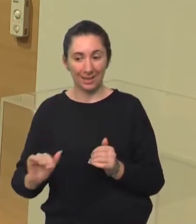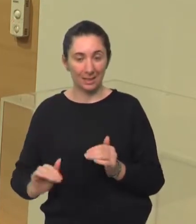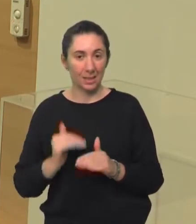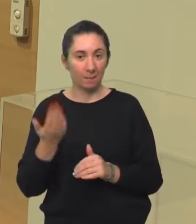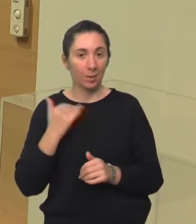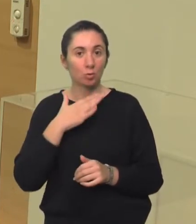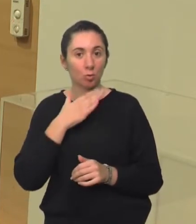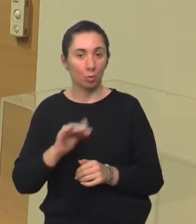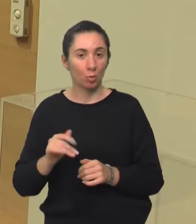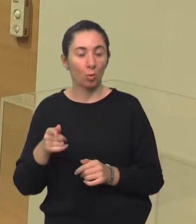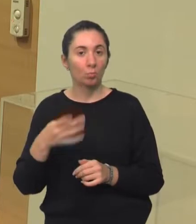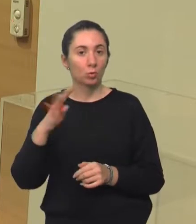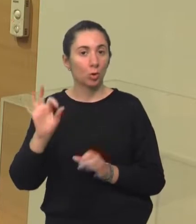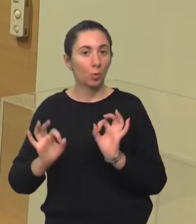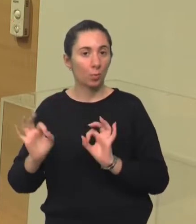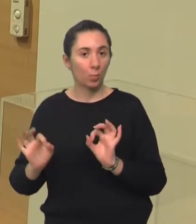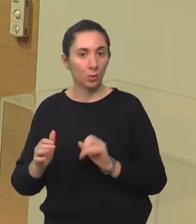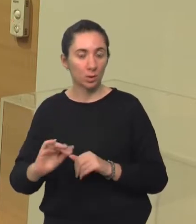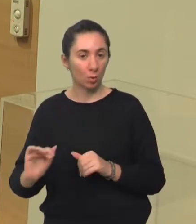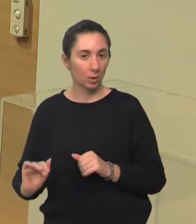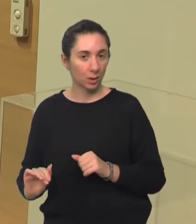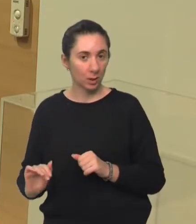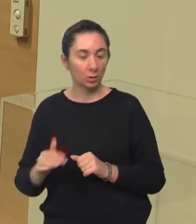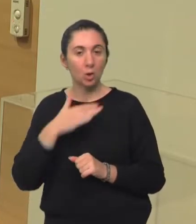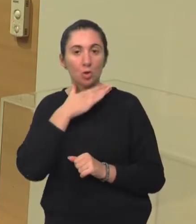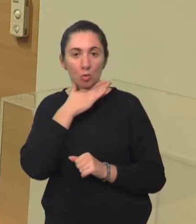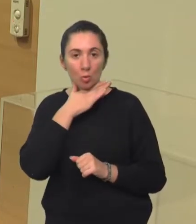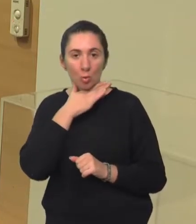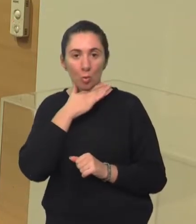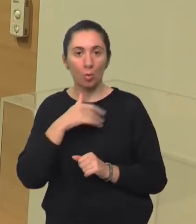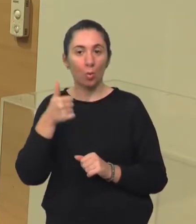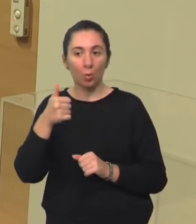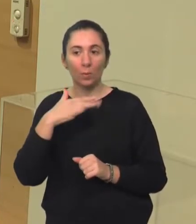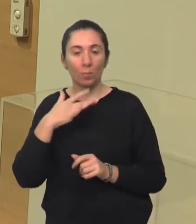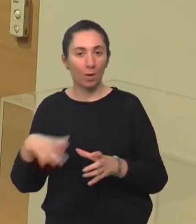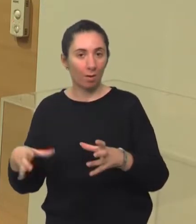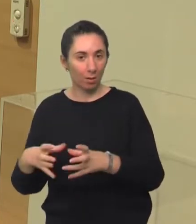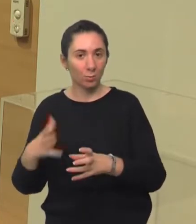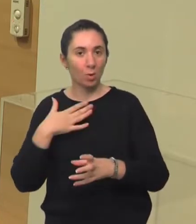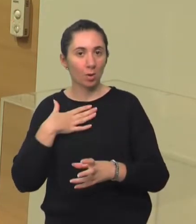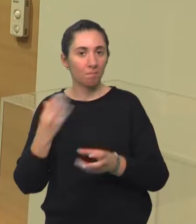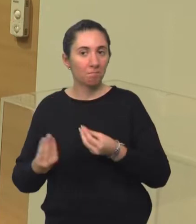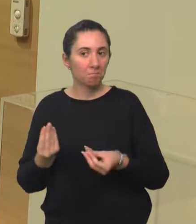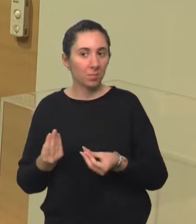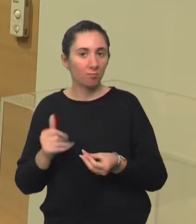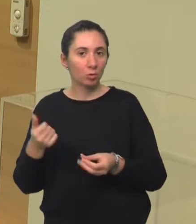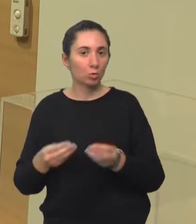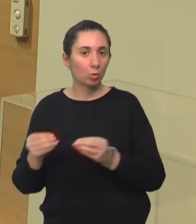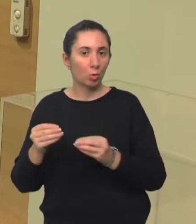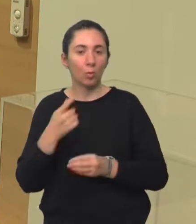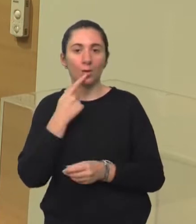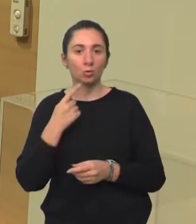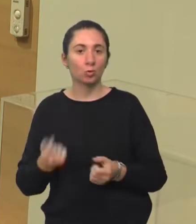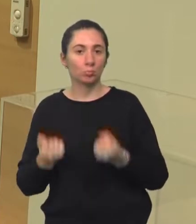dobi, od čega vam čak 14% djece školske dobi, dakle u jednom razredu ima neke onda još dodatno